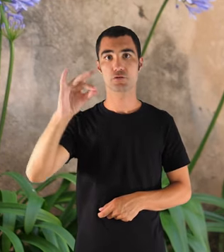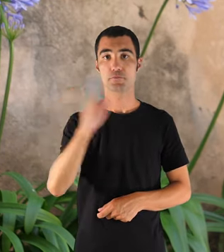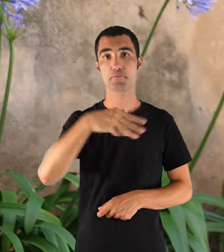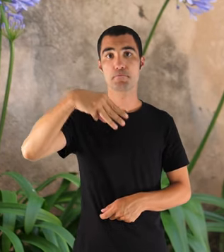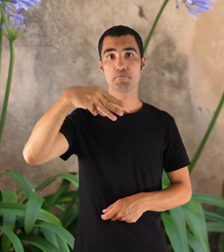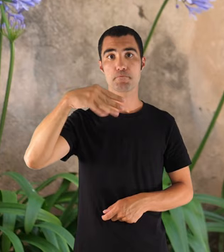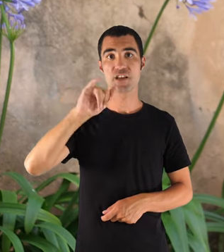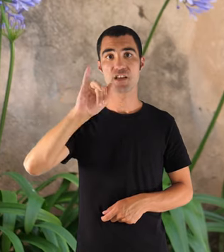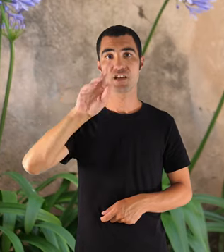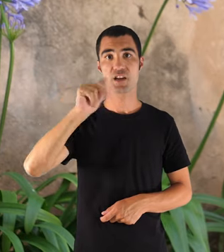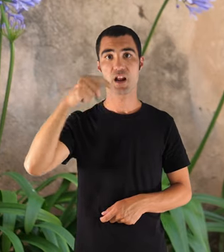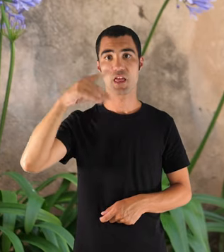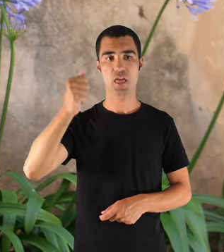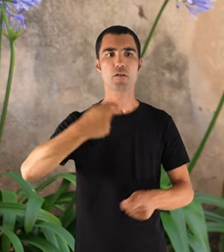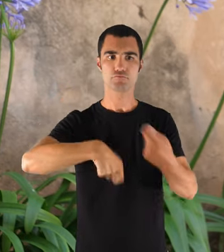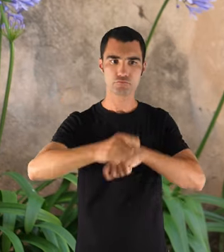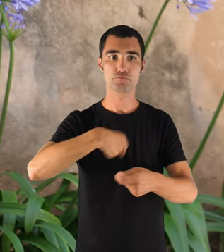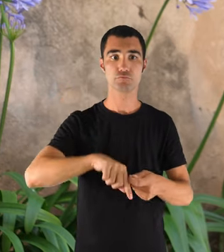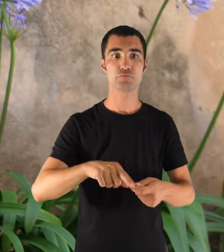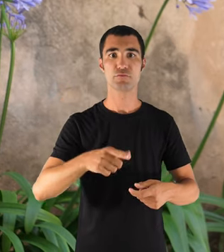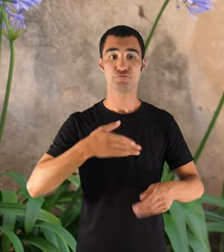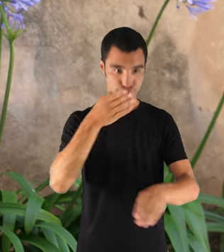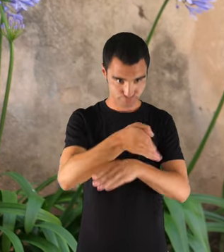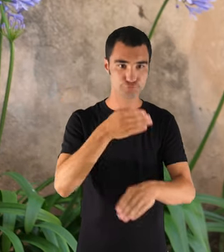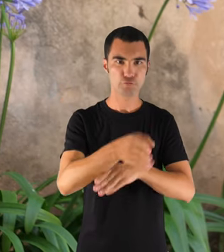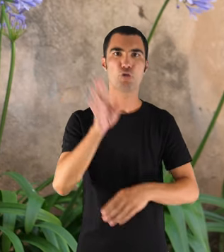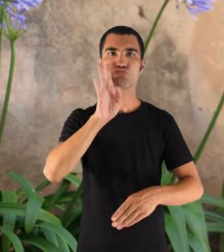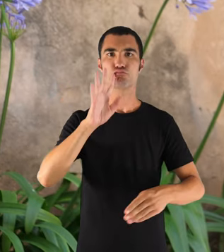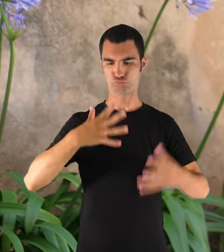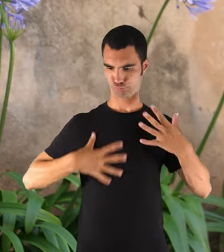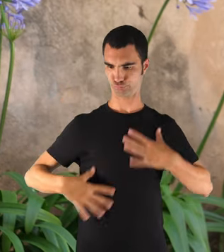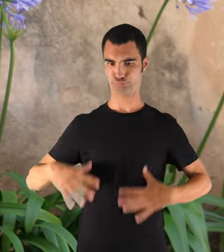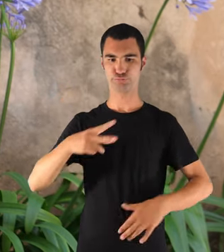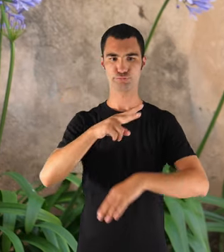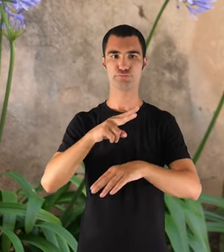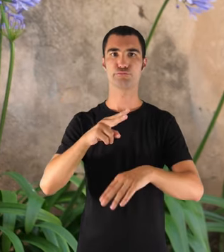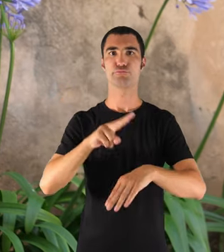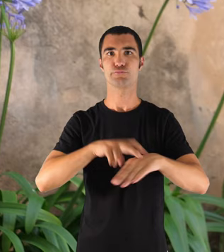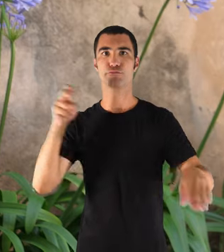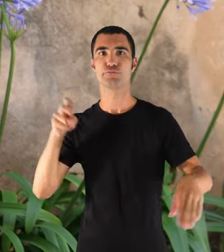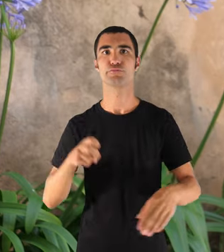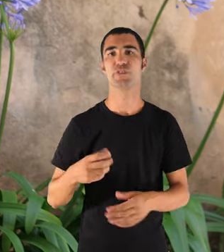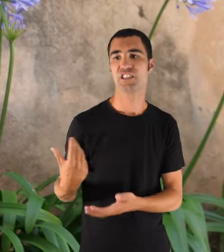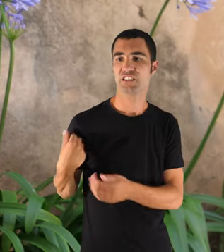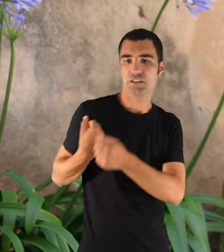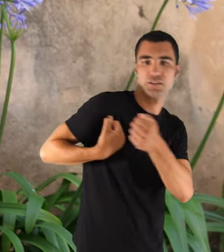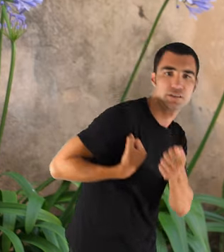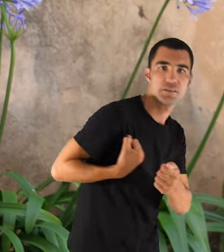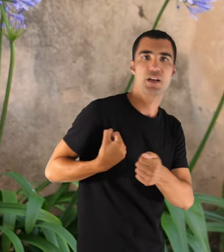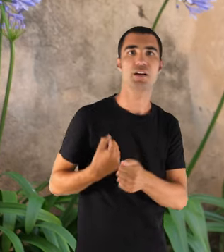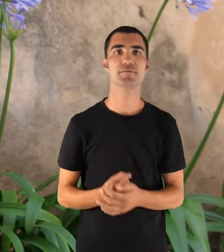que no sé què d'això anava, però mos embrutava la roba, negra, s'ha de fum que traien,